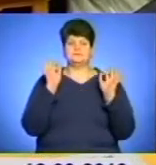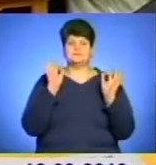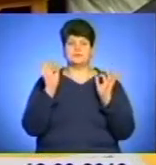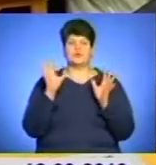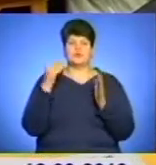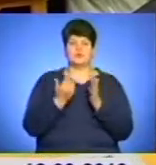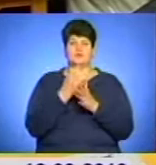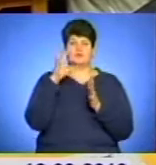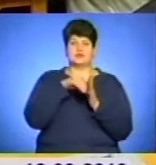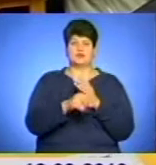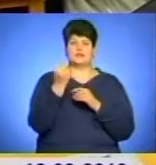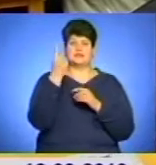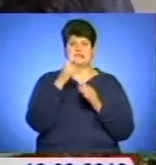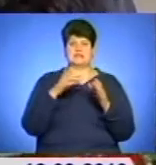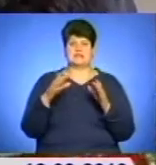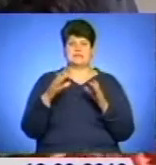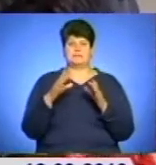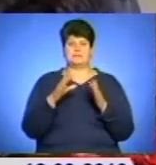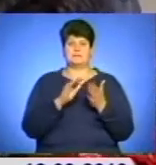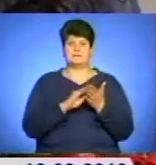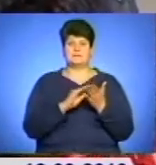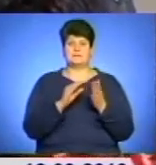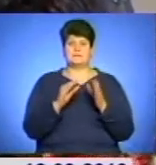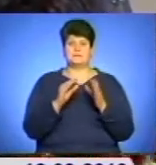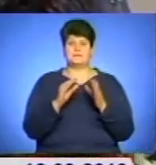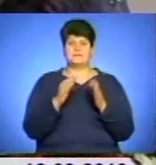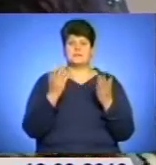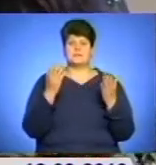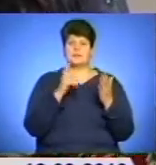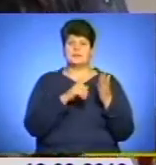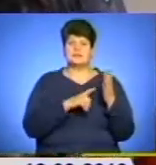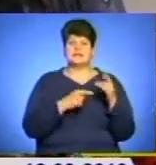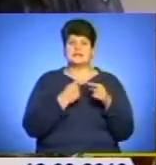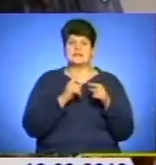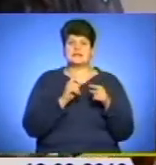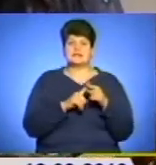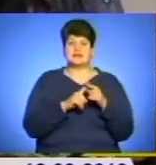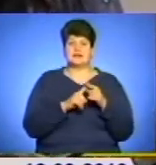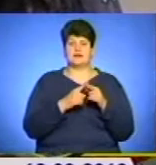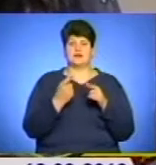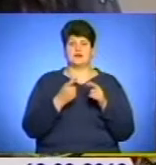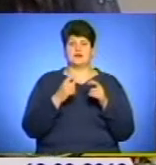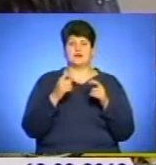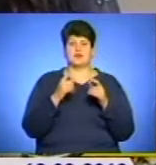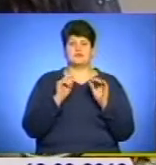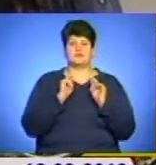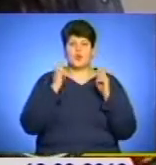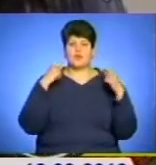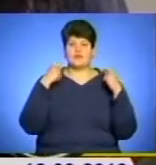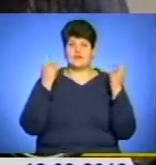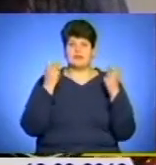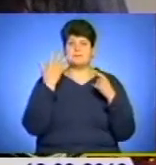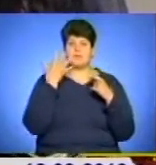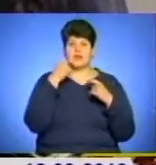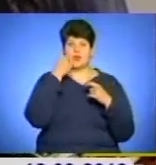війшли 11 пісень. Сьогодні цей перший альбом – це взагалі ювілейний альбом, адже п'ять